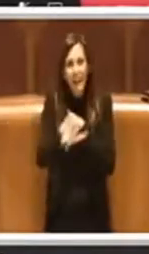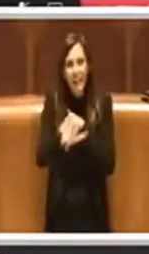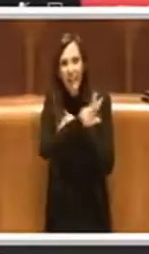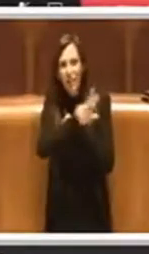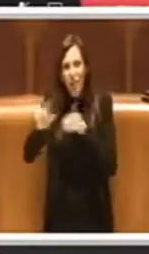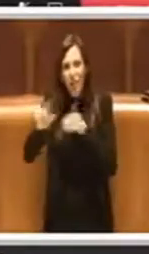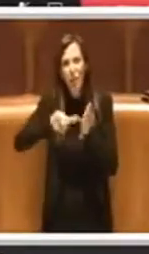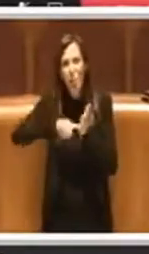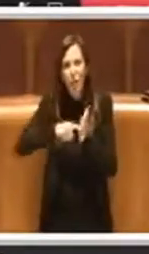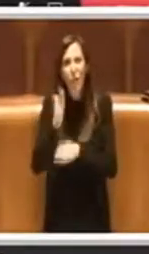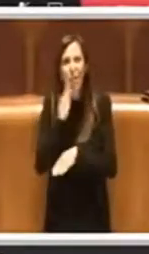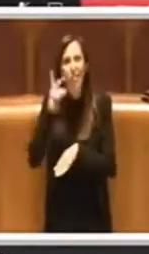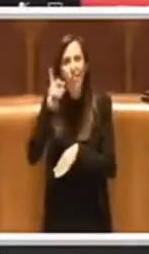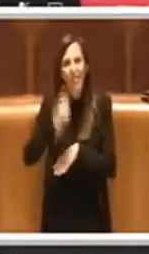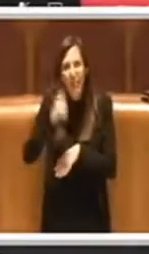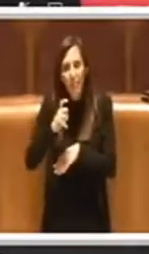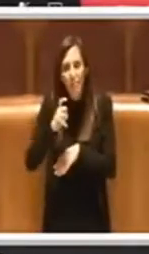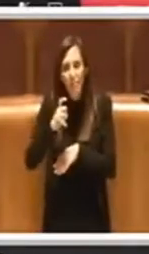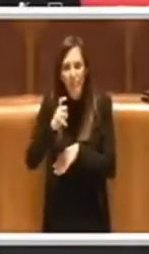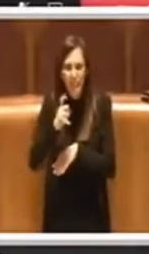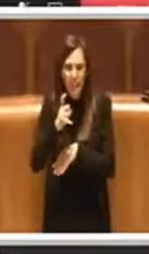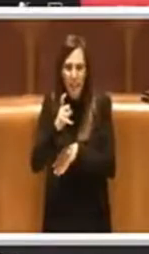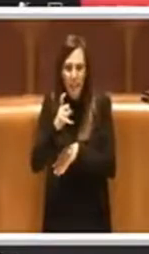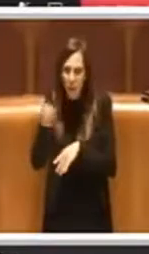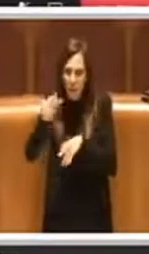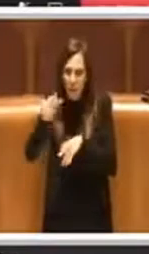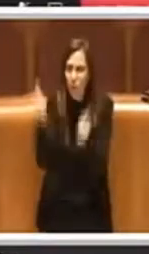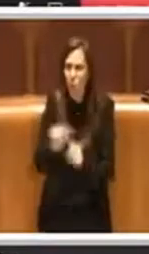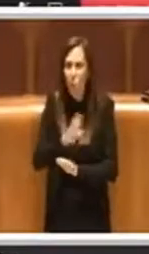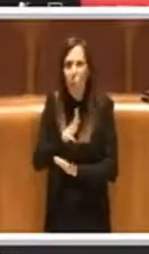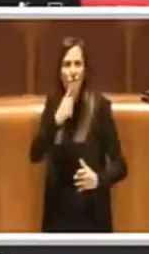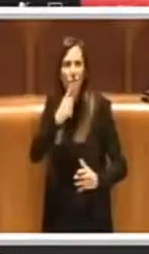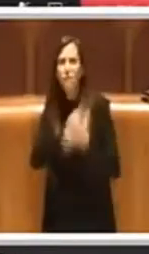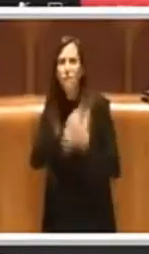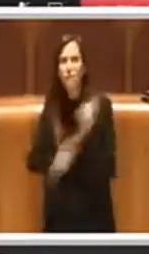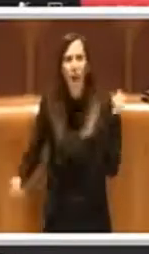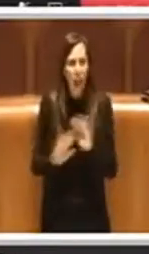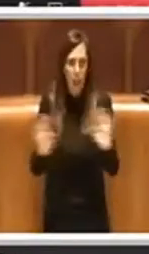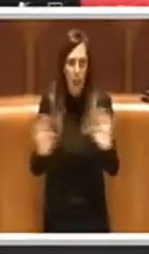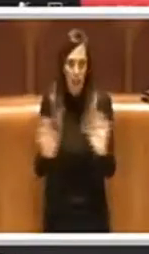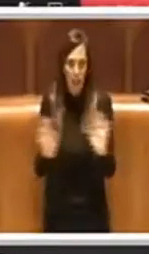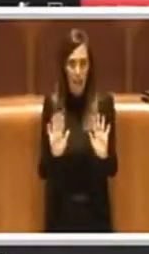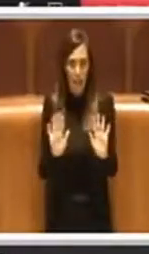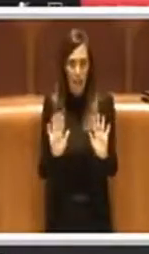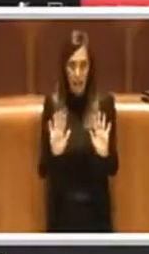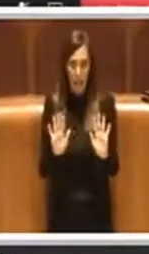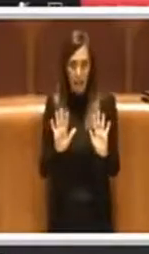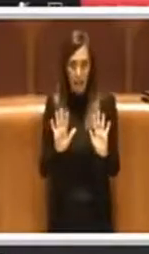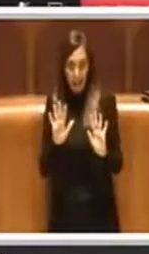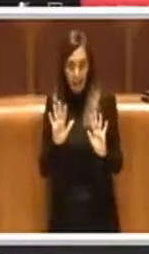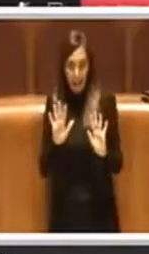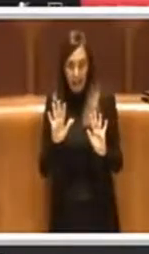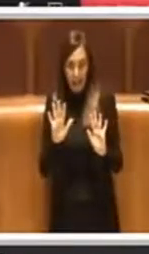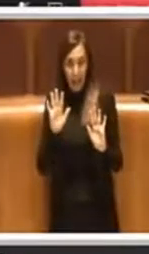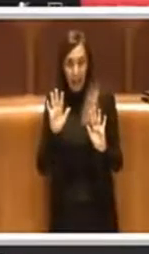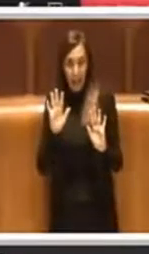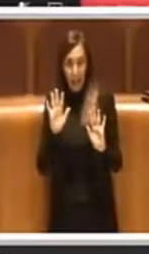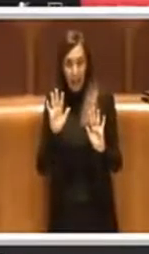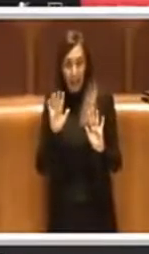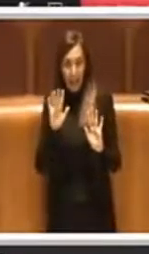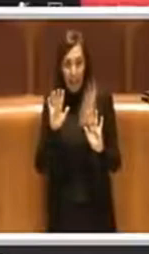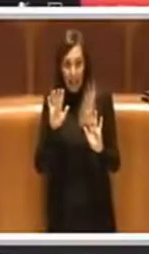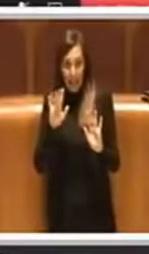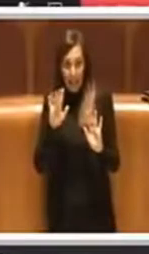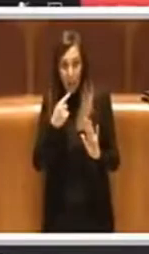debiti, praticamente fallita, fallita, detta poi anche da chi ha una